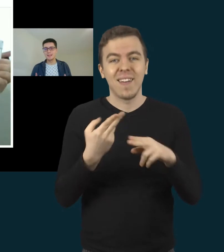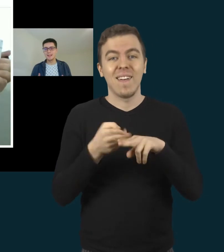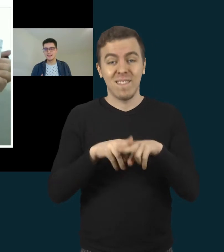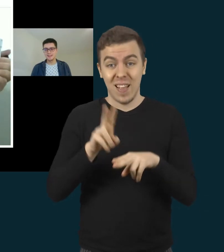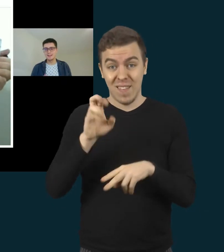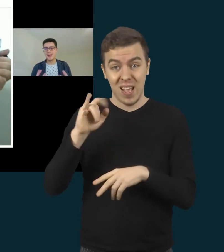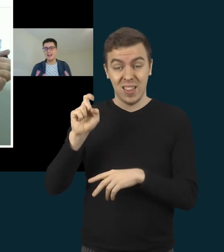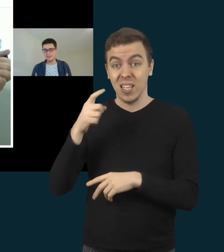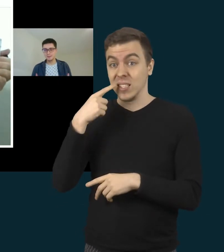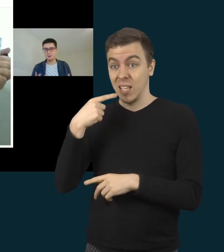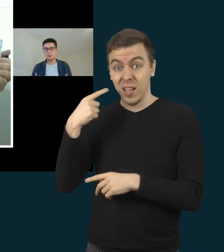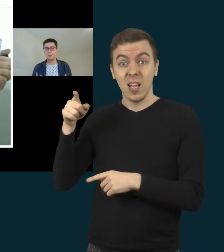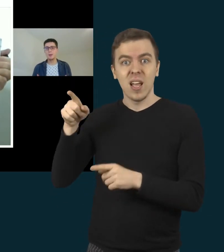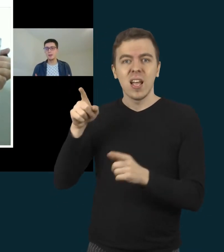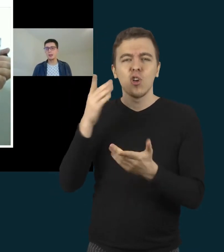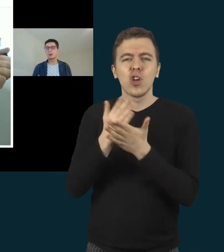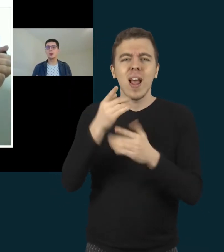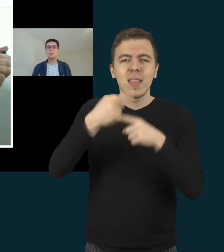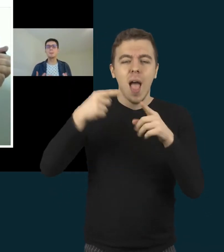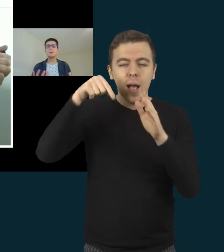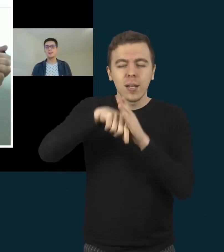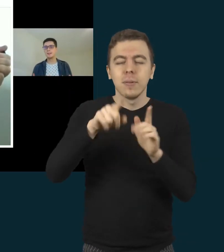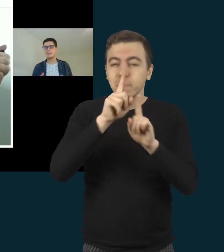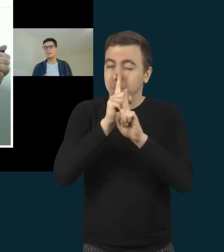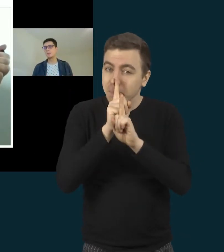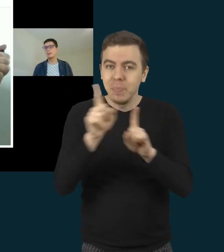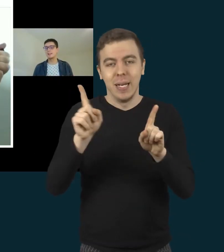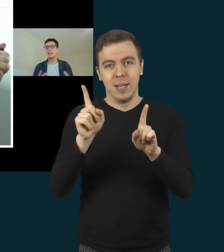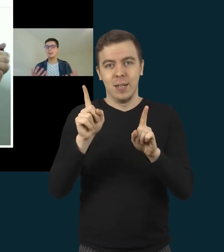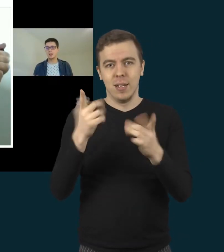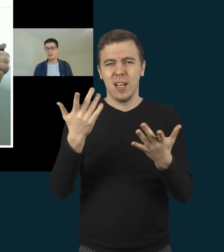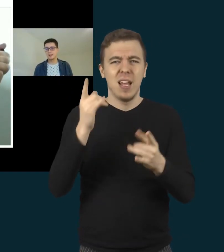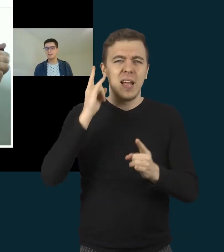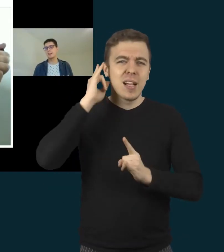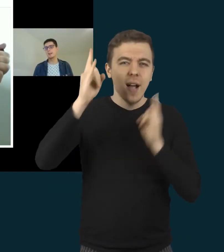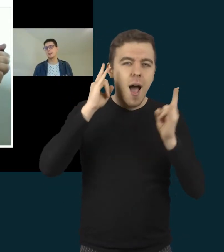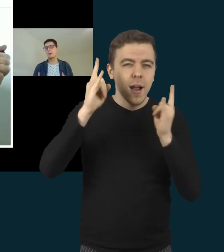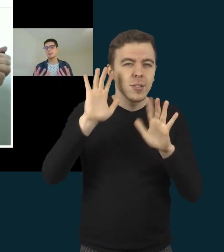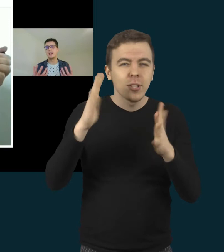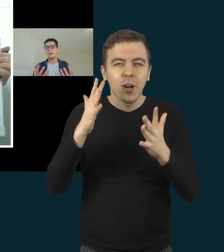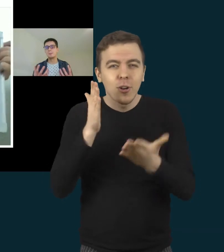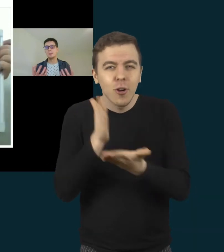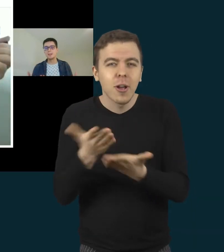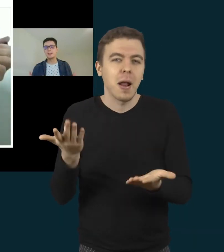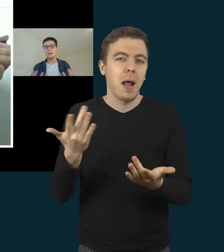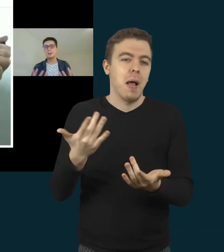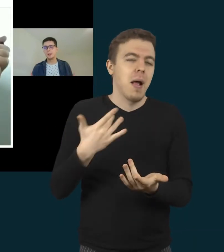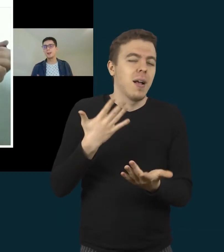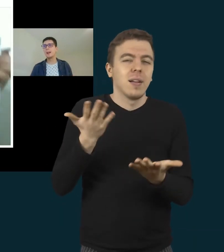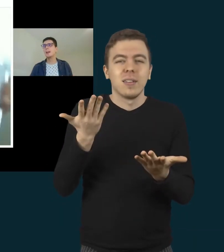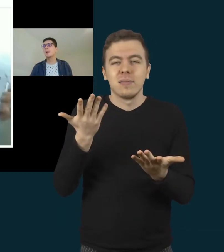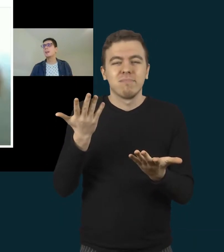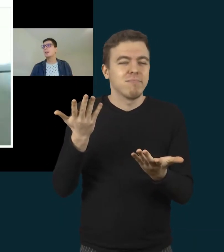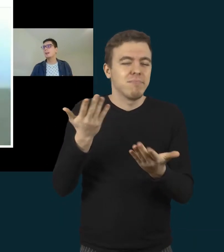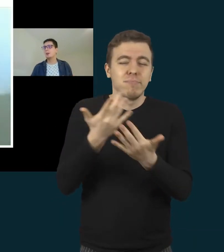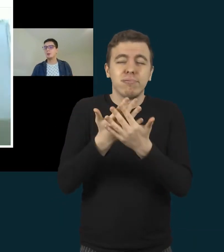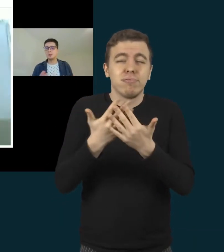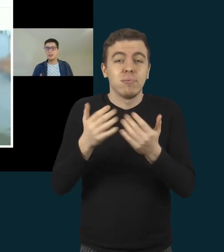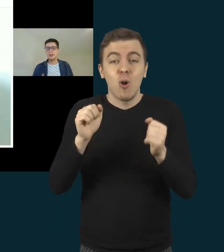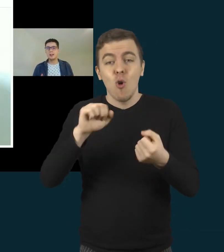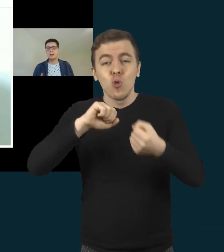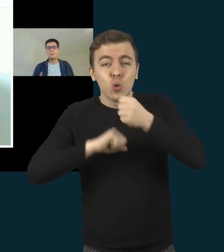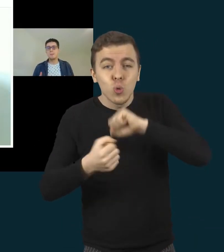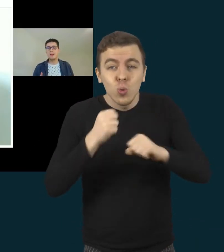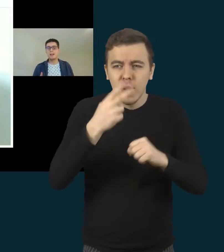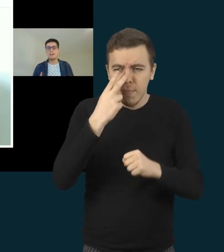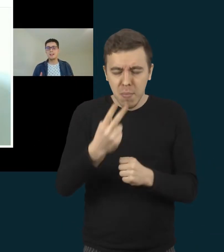pasakė, kad tas daiktas visų pirma yra kažkoks įpatingas, arba jis skleidžia garas, arba jis vis gan irga juda,